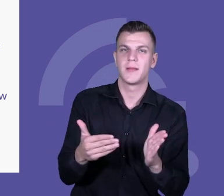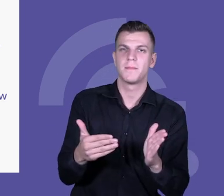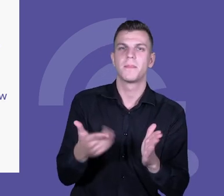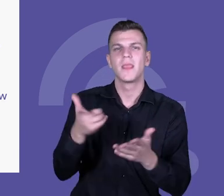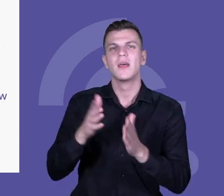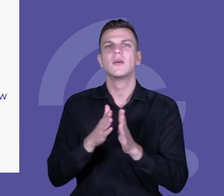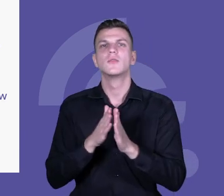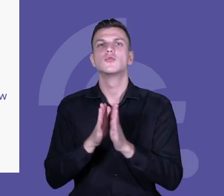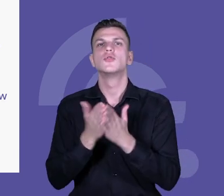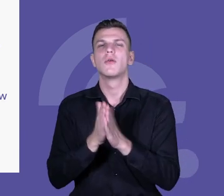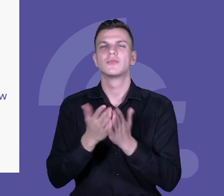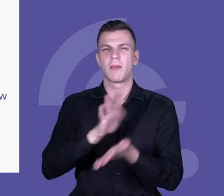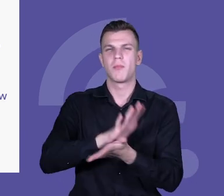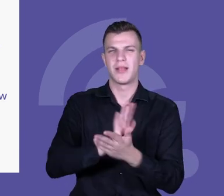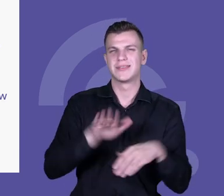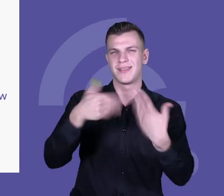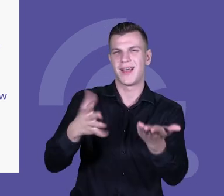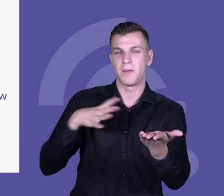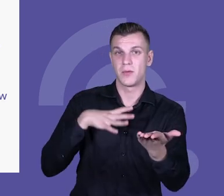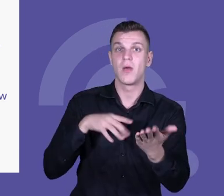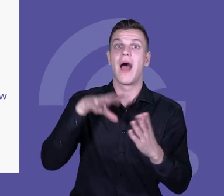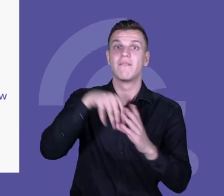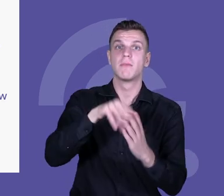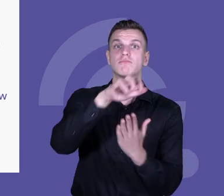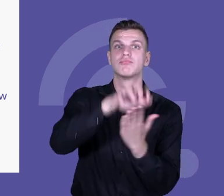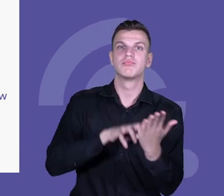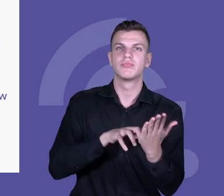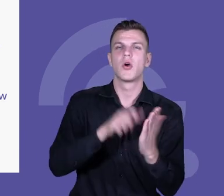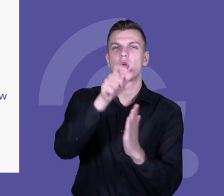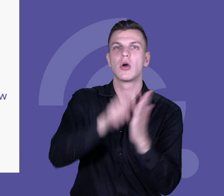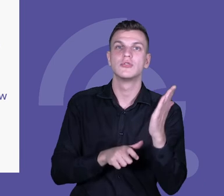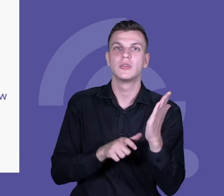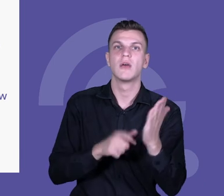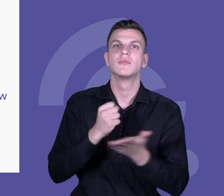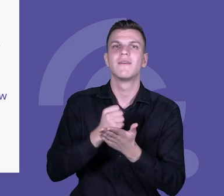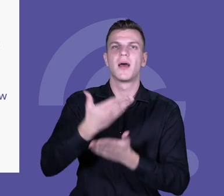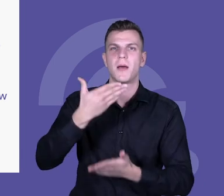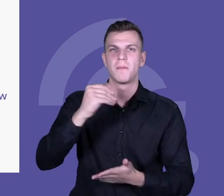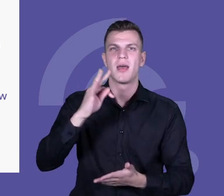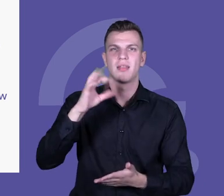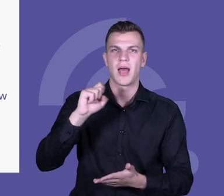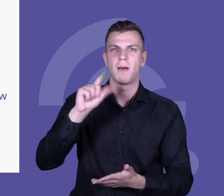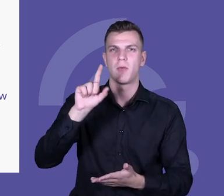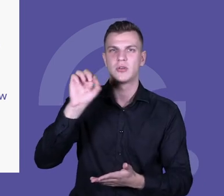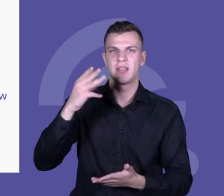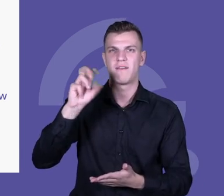oddajemy dzisiaj w Państwa ręce, też jest taki spory rozdział o tym, jak rozwijać umiejętności metapoznawcze uczniów.